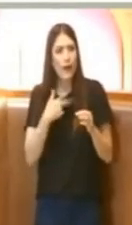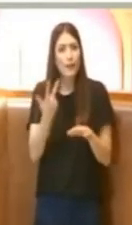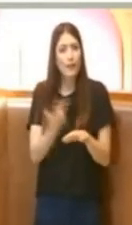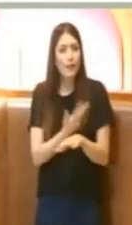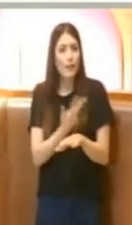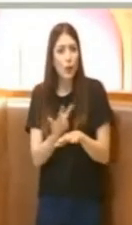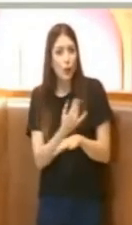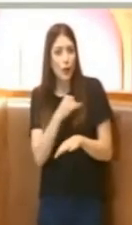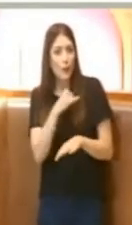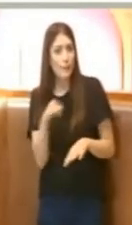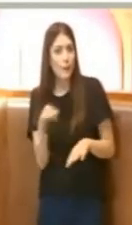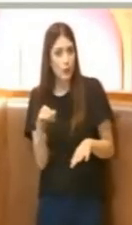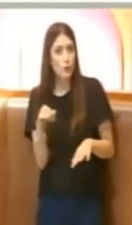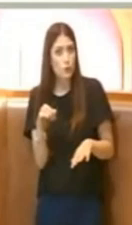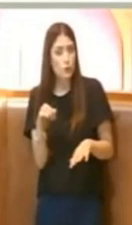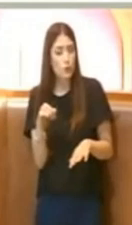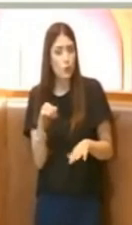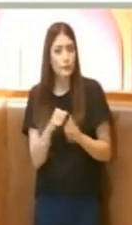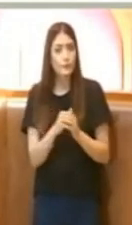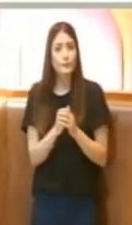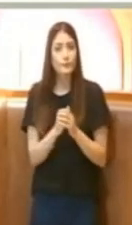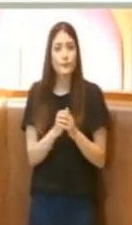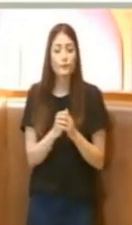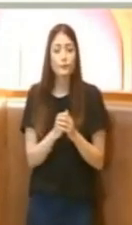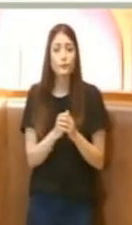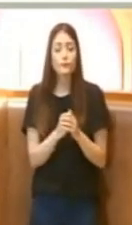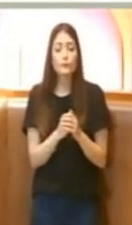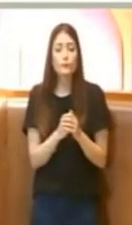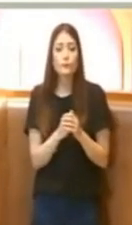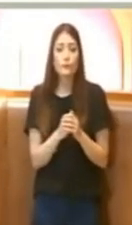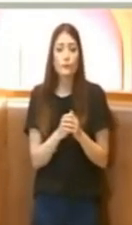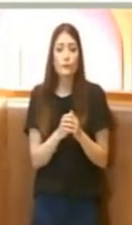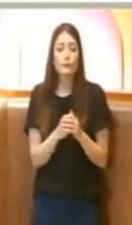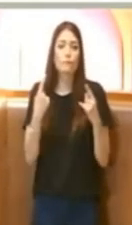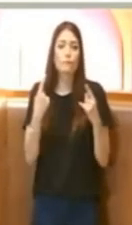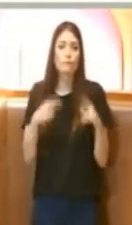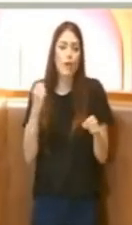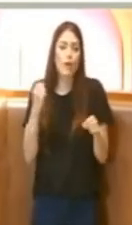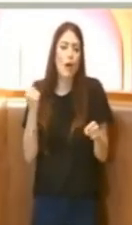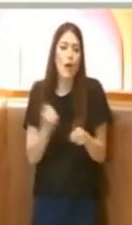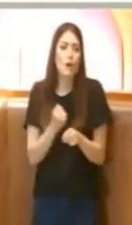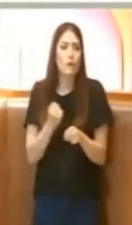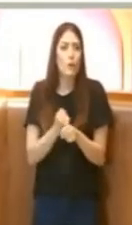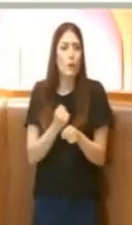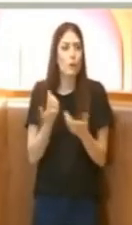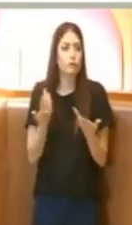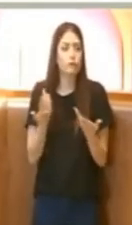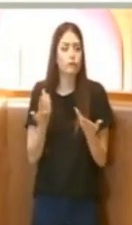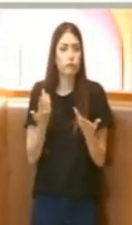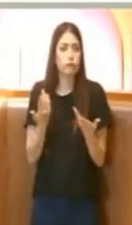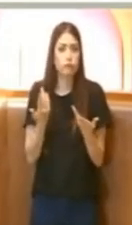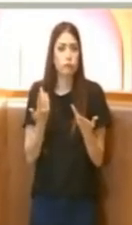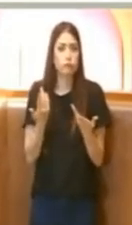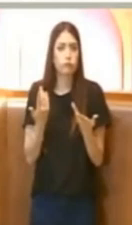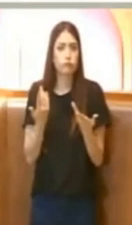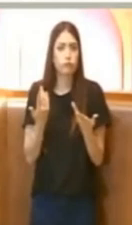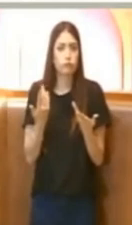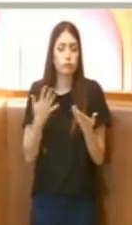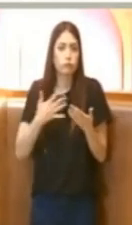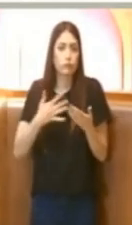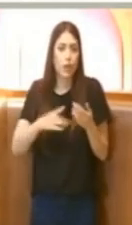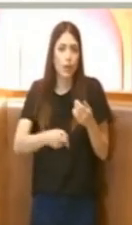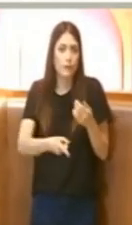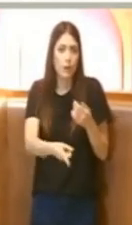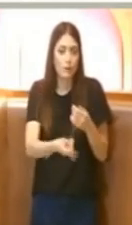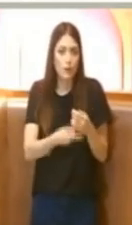ore e mezzo e quindi certo un lavoro che ecco poi sta arrivando nonostante